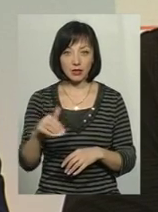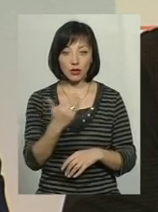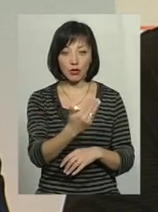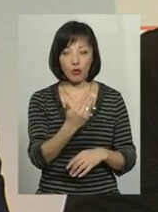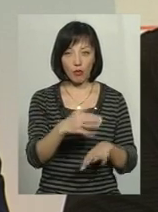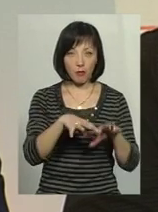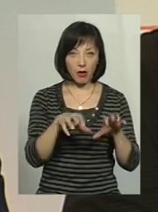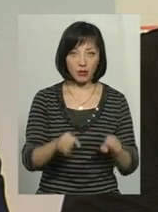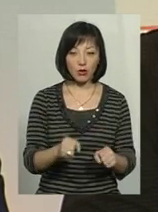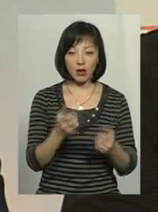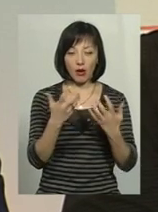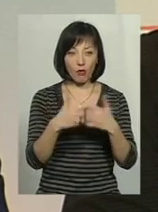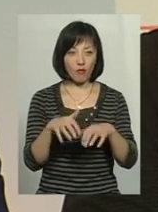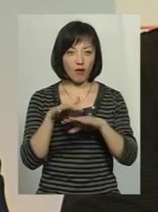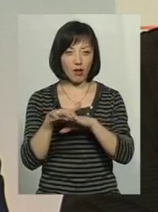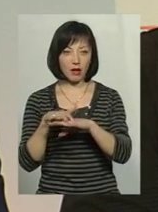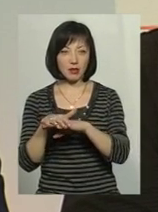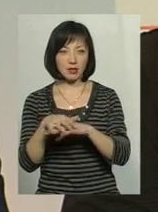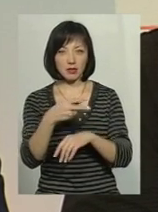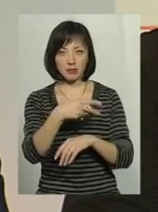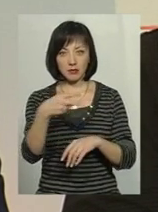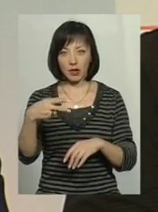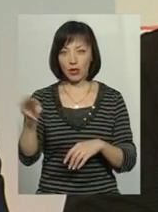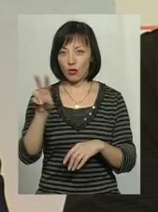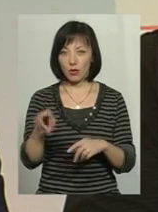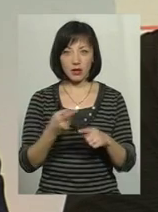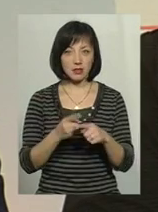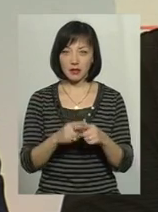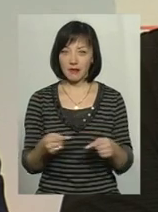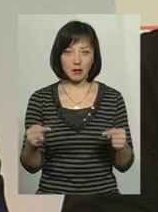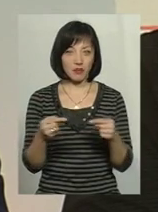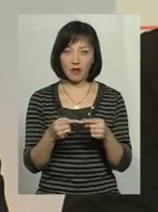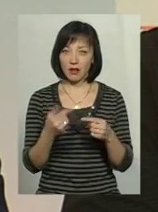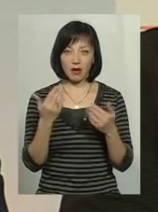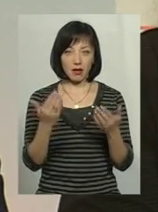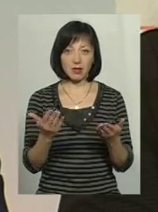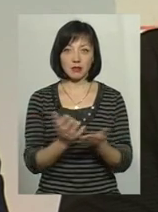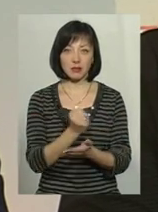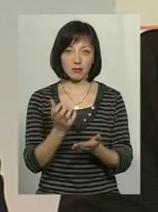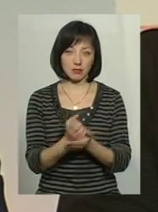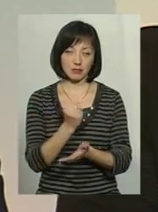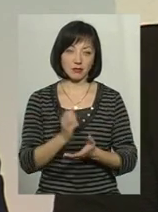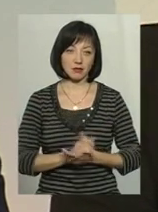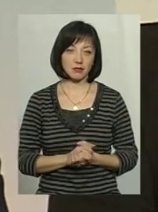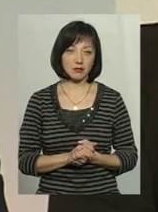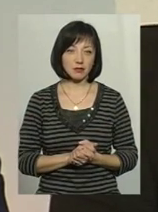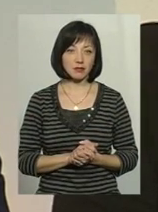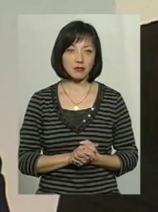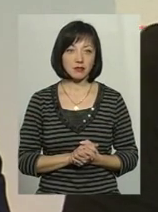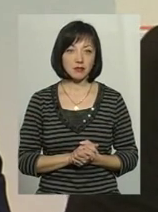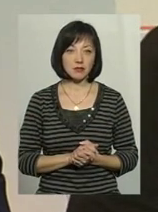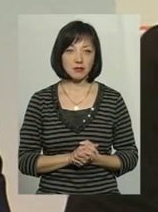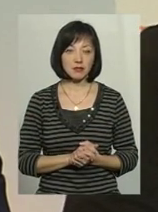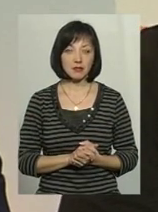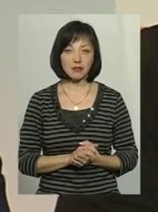майно. Тобто, якщо так отрахувати в еквіваленті в доларовому, то це не відповідає також надходженням, які вони